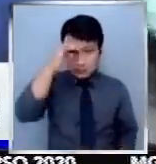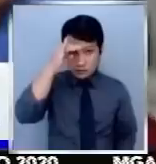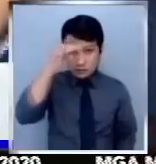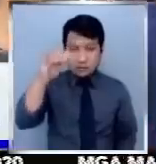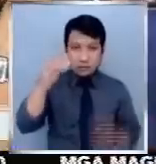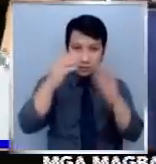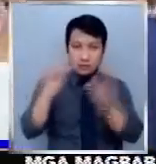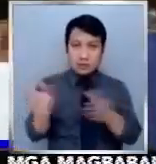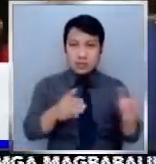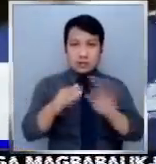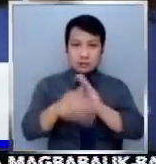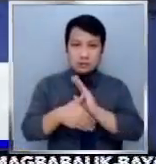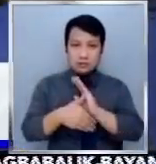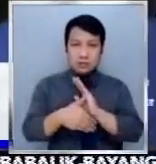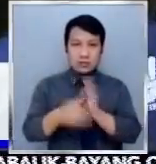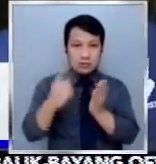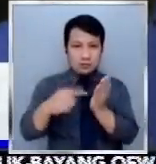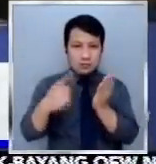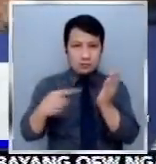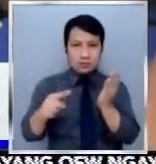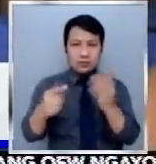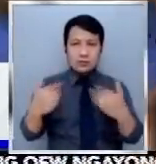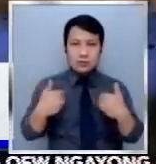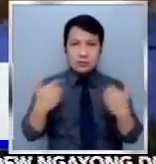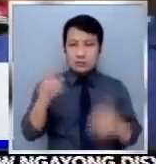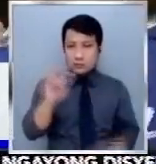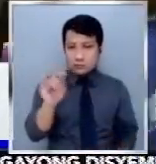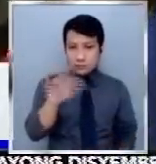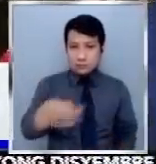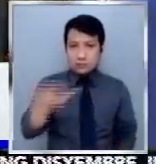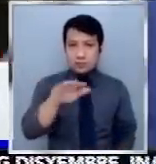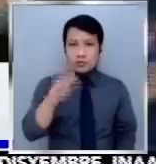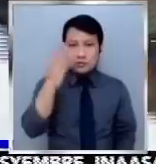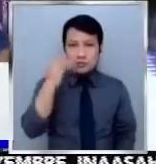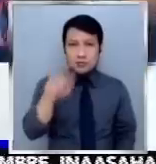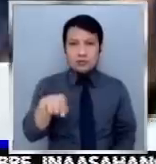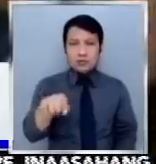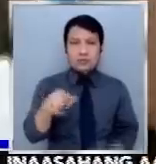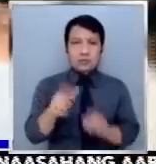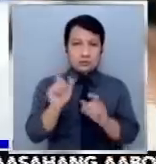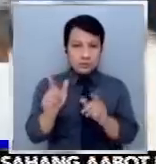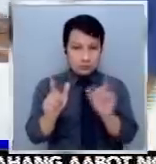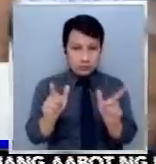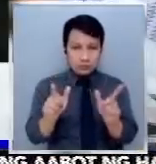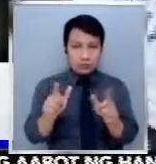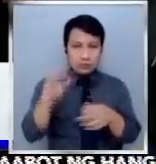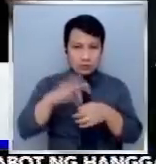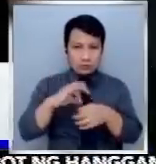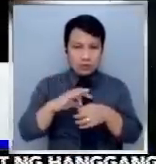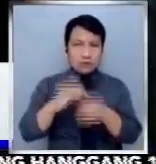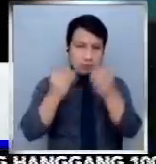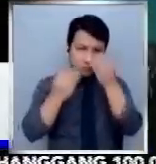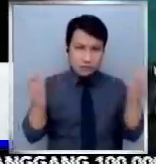ng Comelec na ipaverify ang mga YouTube channels ng mga kandidato para sa 2022 elections. Ito raw ay para maging